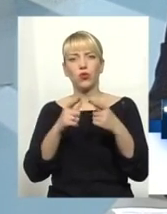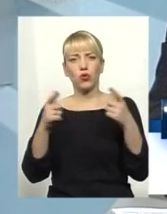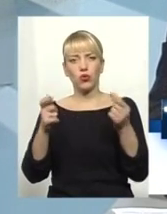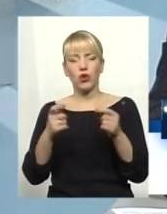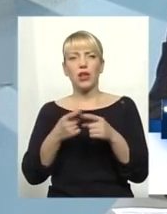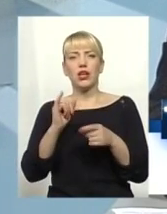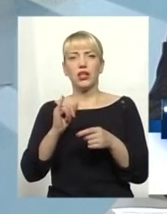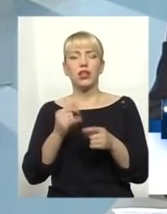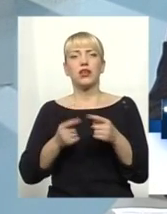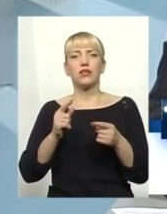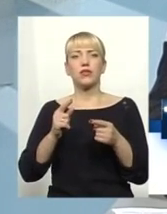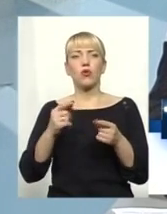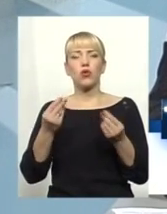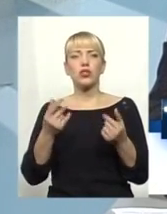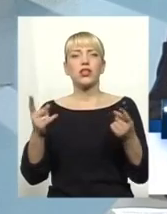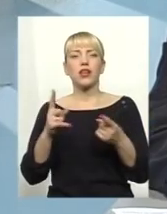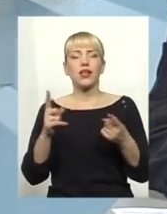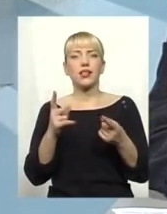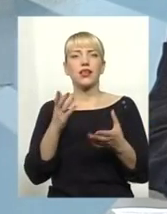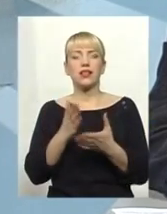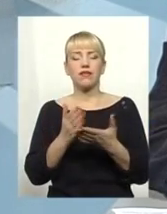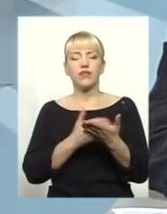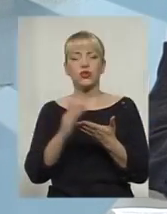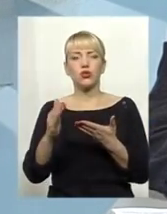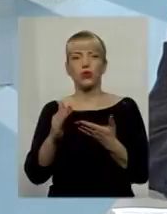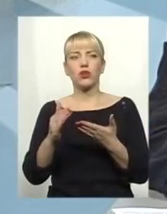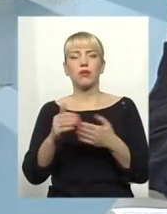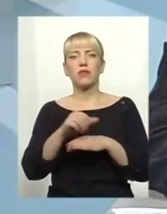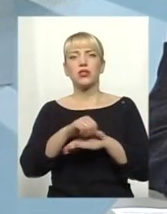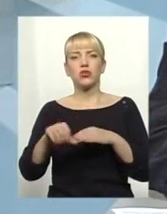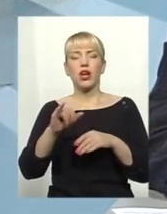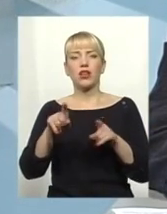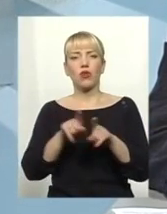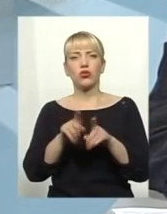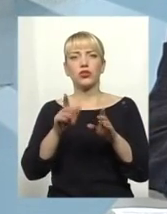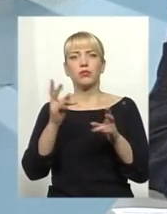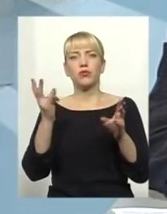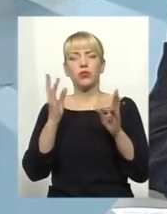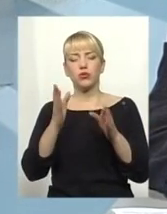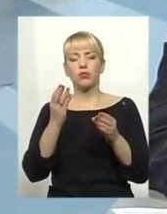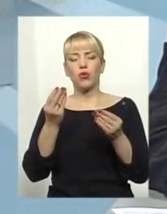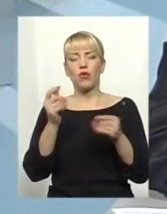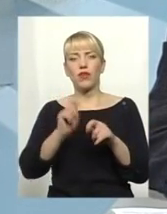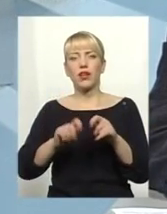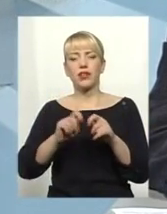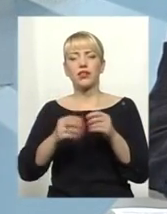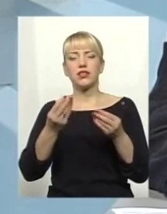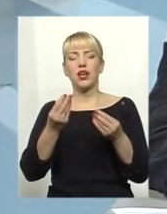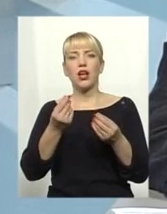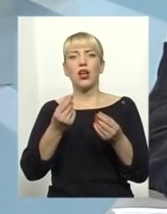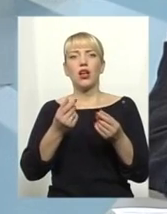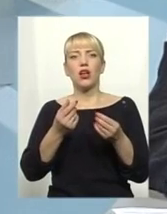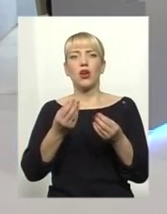тобто кошти, які мають досить високу межу. По-друге, будуть перевірятися готівкові кошти, тому що, якщо